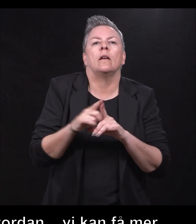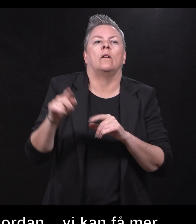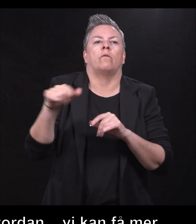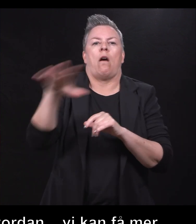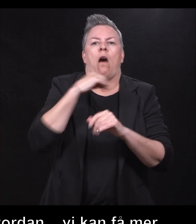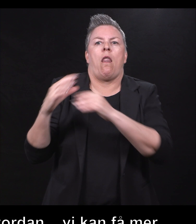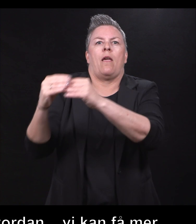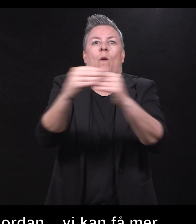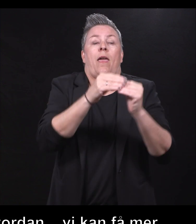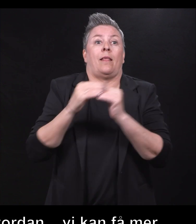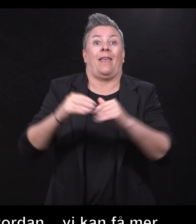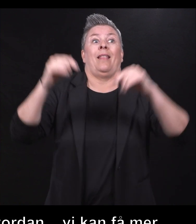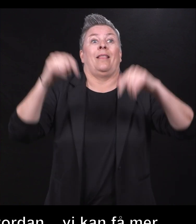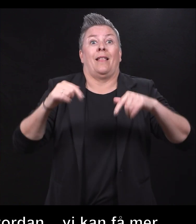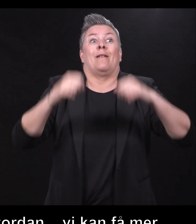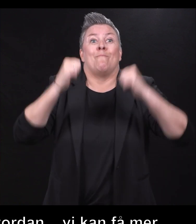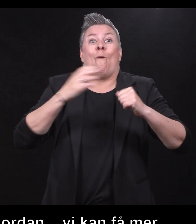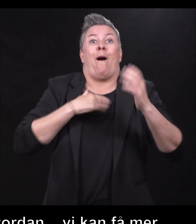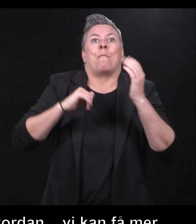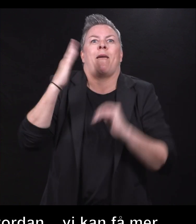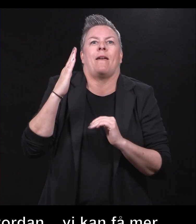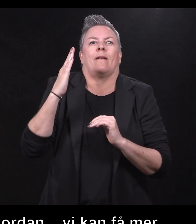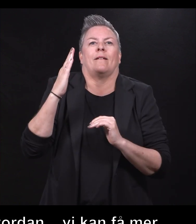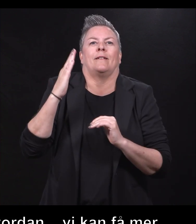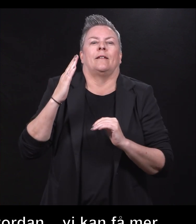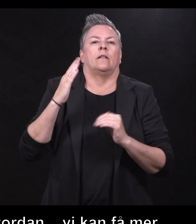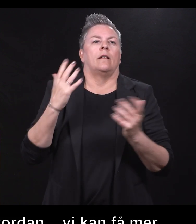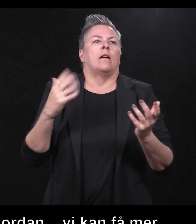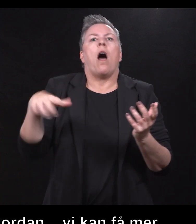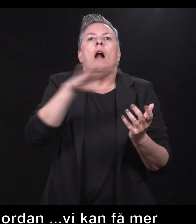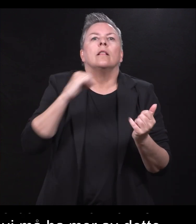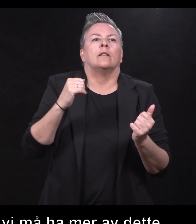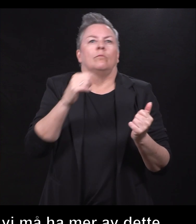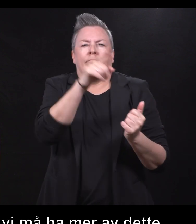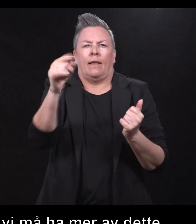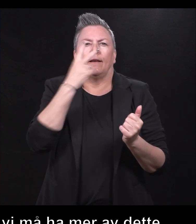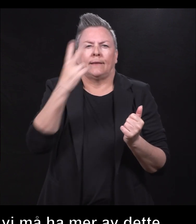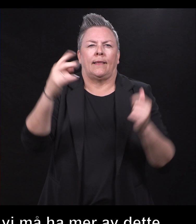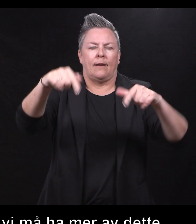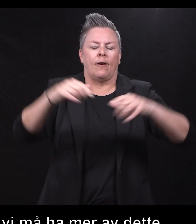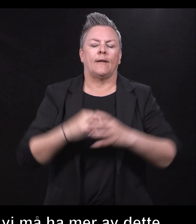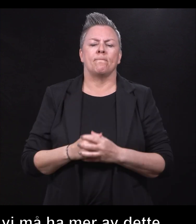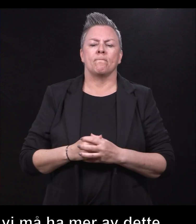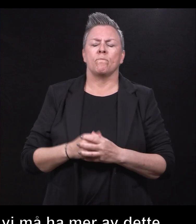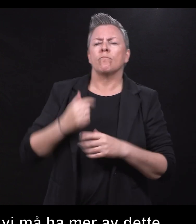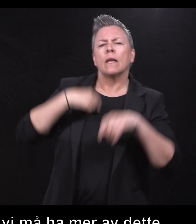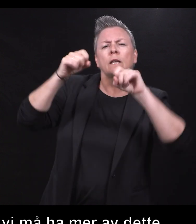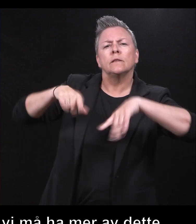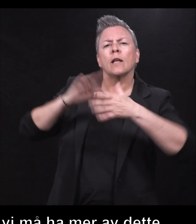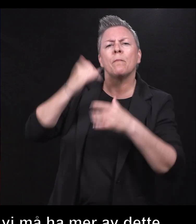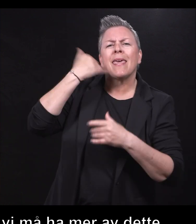at dette må vi ha mer av, egentlig alt som har blitt vist i dag. Jeg skal starte litt med deg, Jarle.